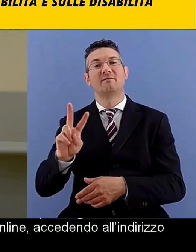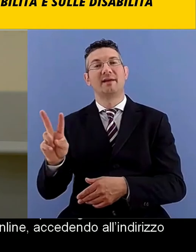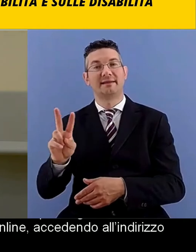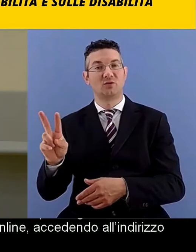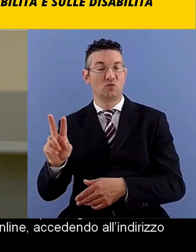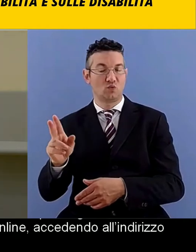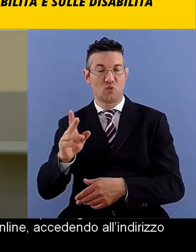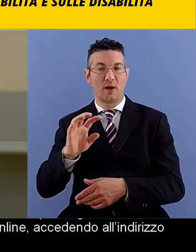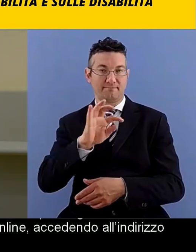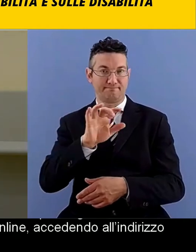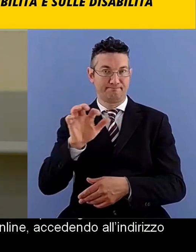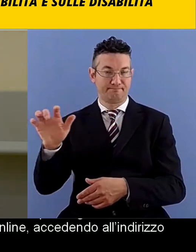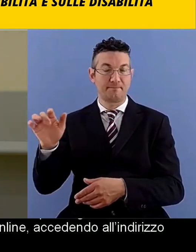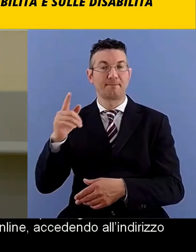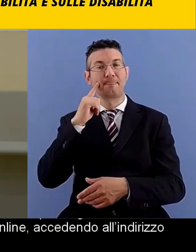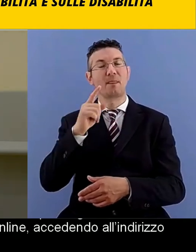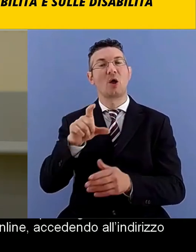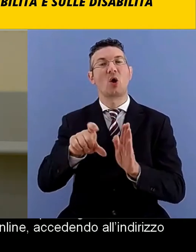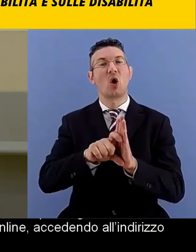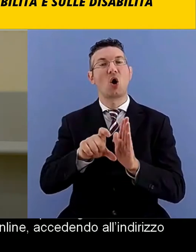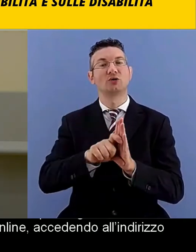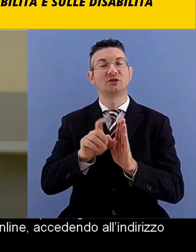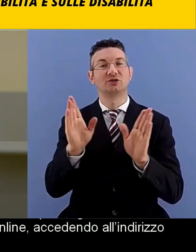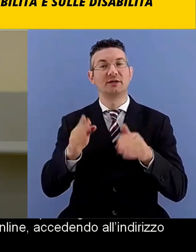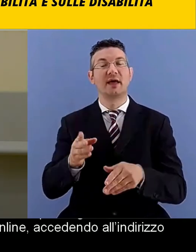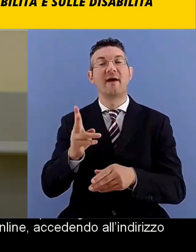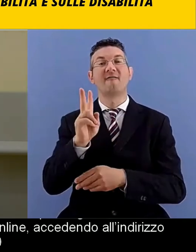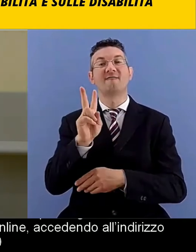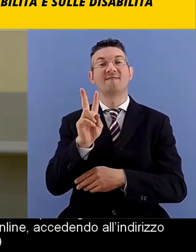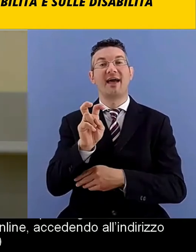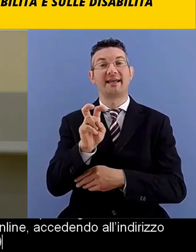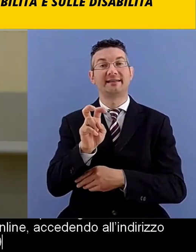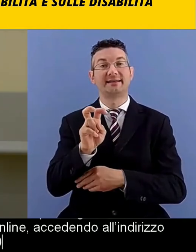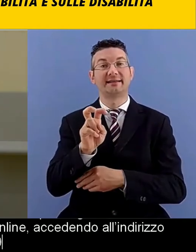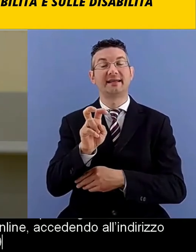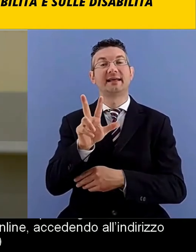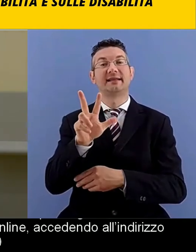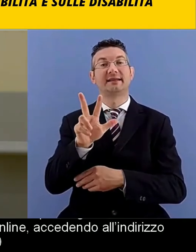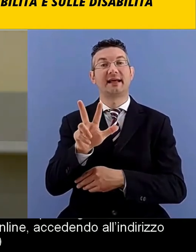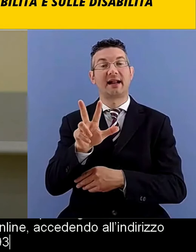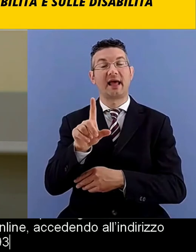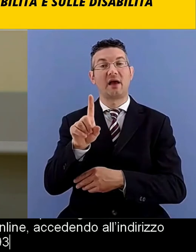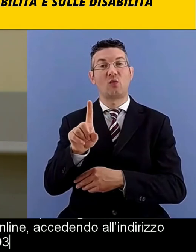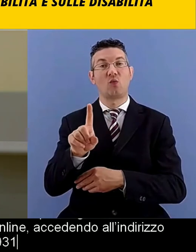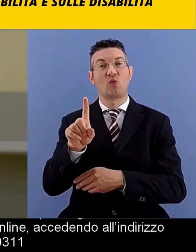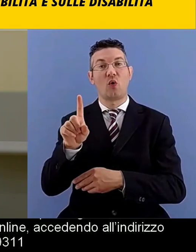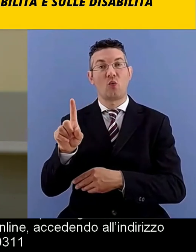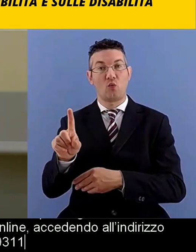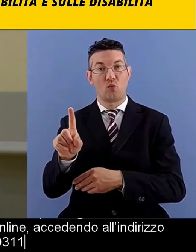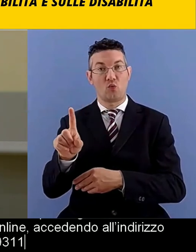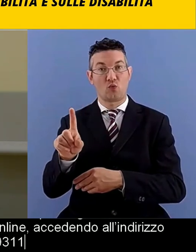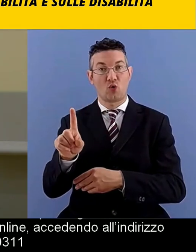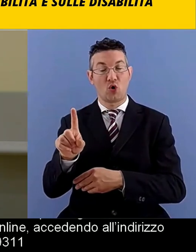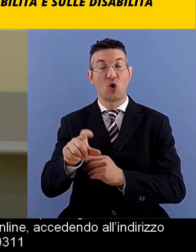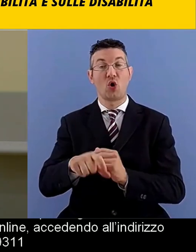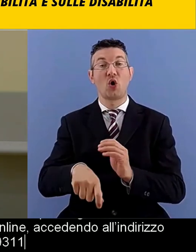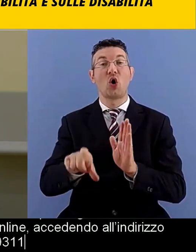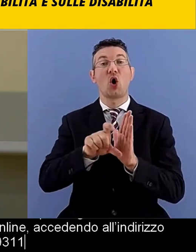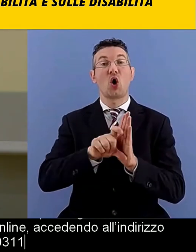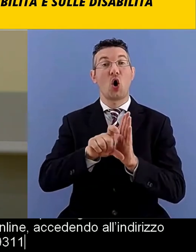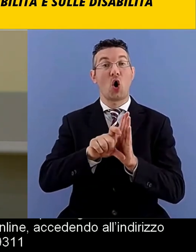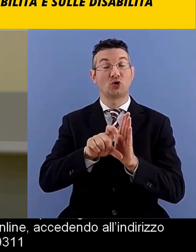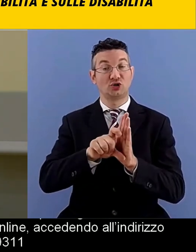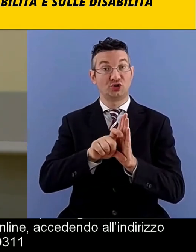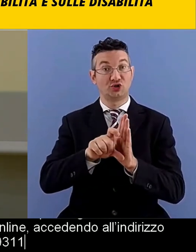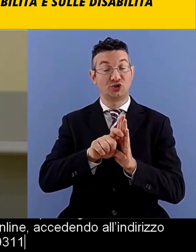codice della sessione è 2311 il codice lo ripeto nuovamente è